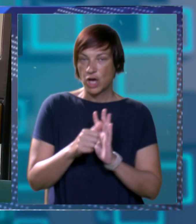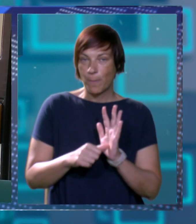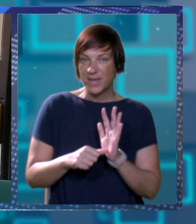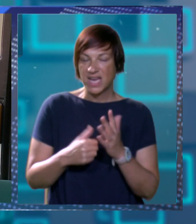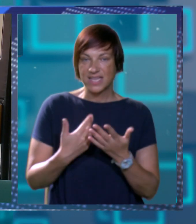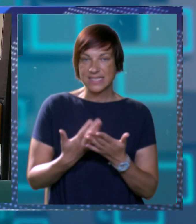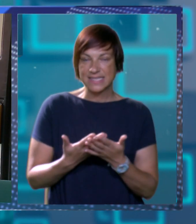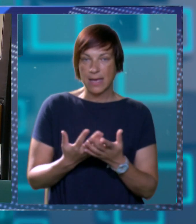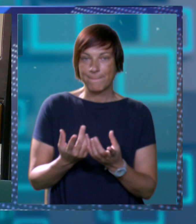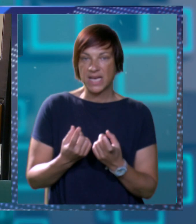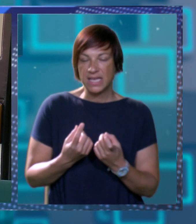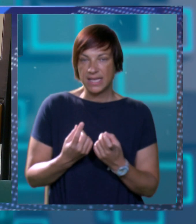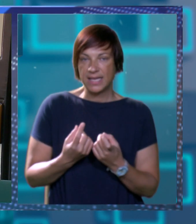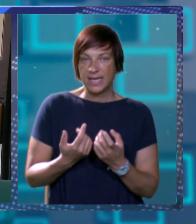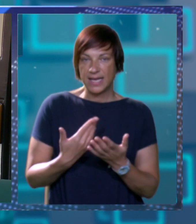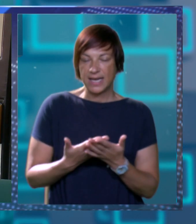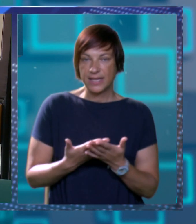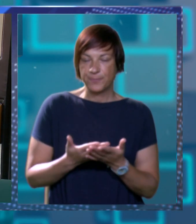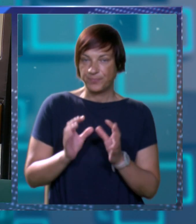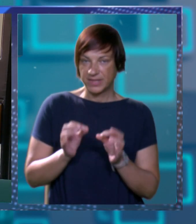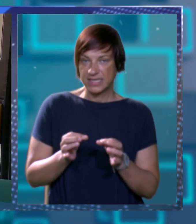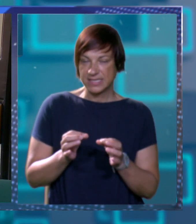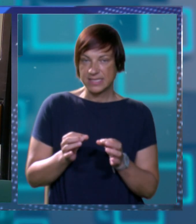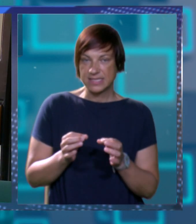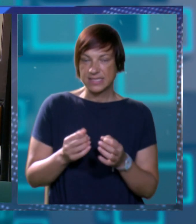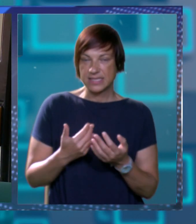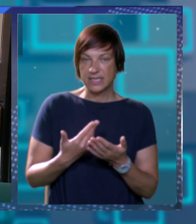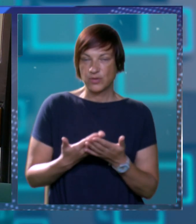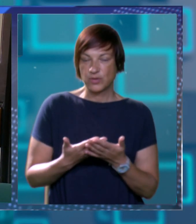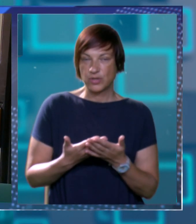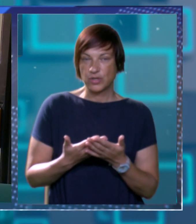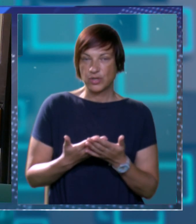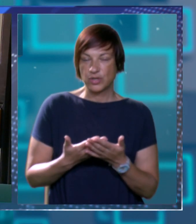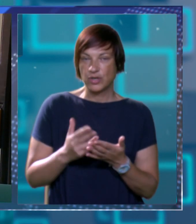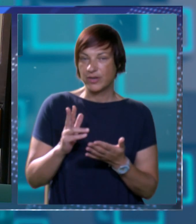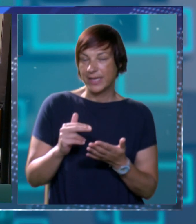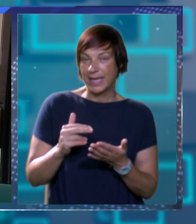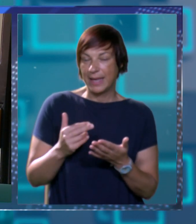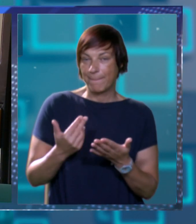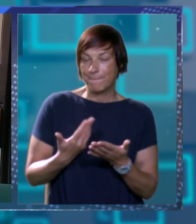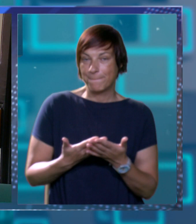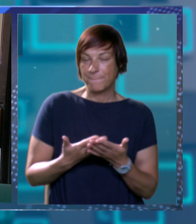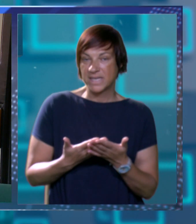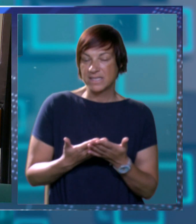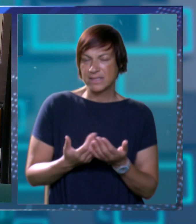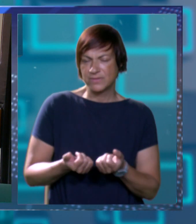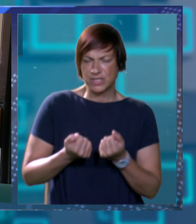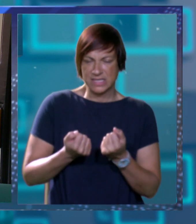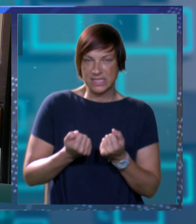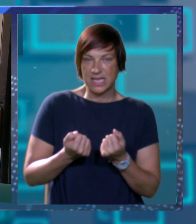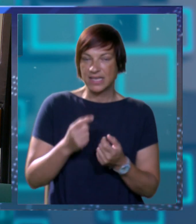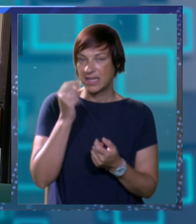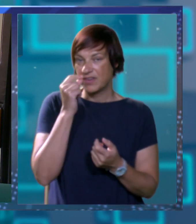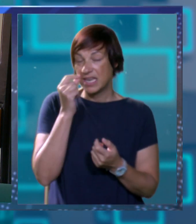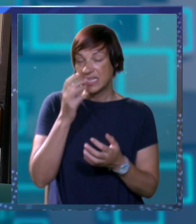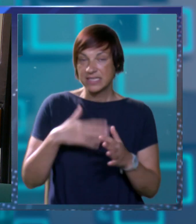operacijama ali sigurno da je to ova pegnatologija ima svoje zahtjevna ili